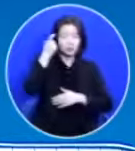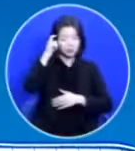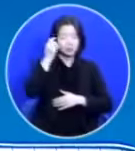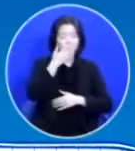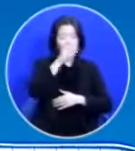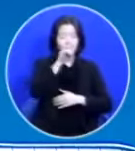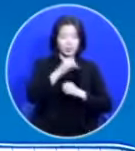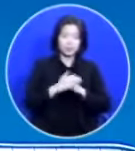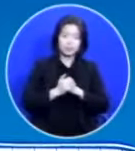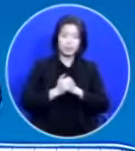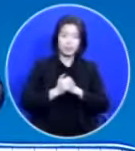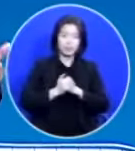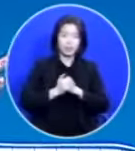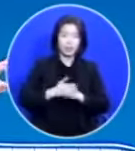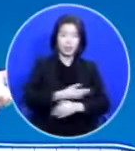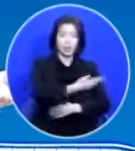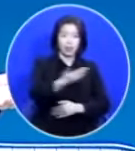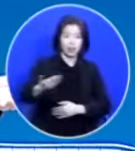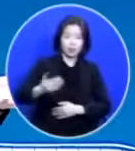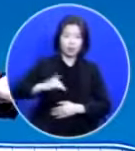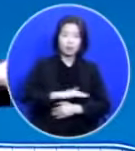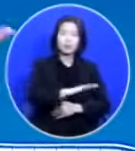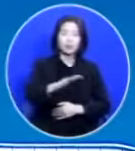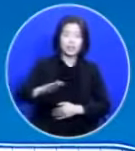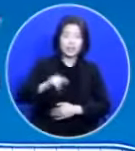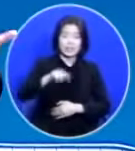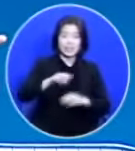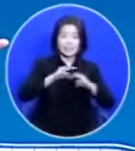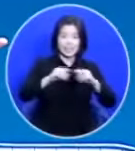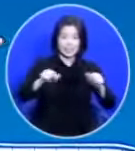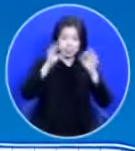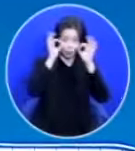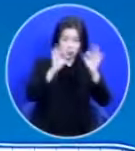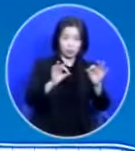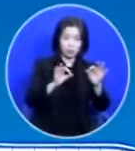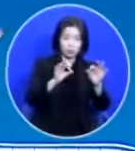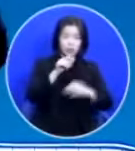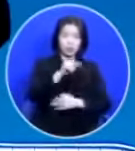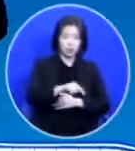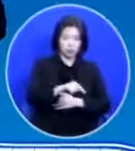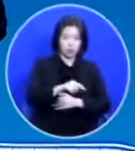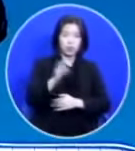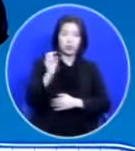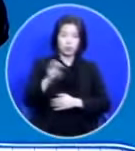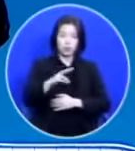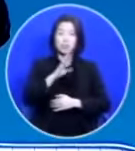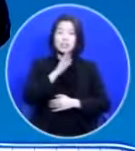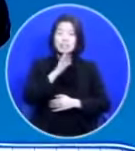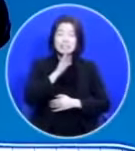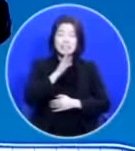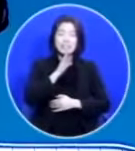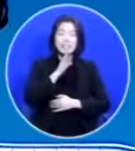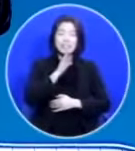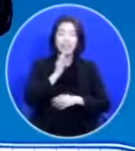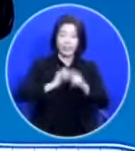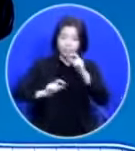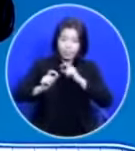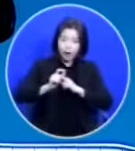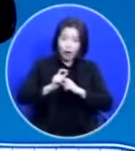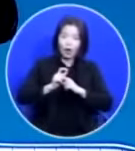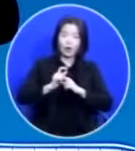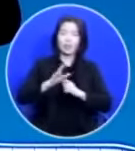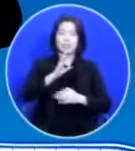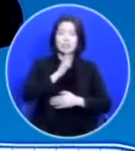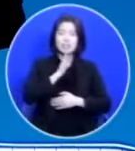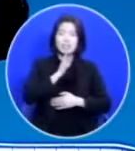있겠습니다 여러분 우리가 이 땅에서 보는 것과 실제로 더 실제인